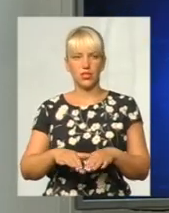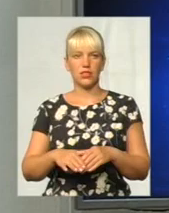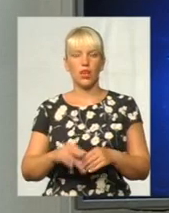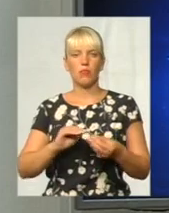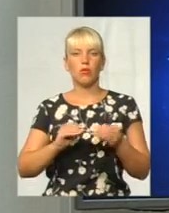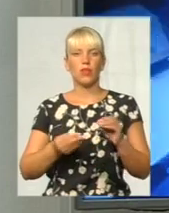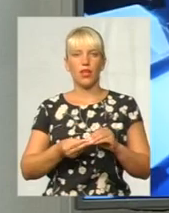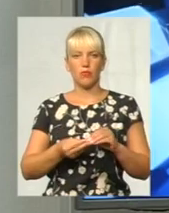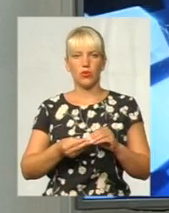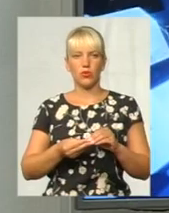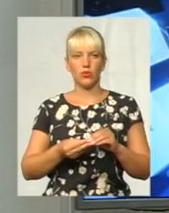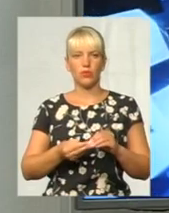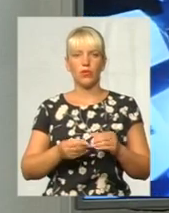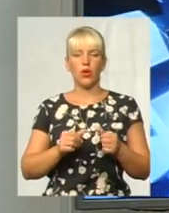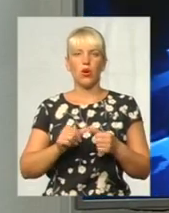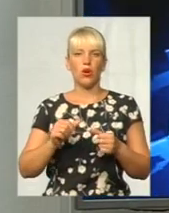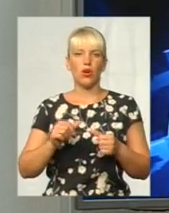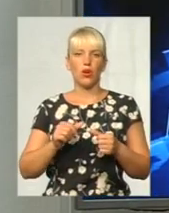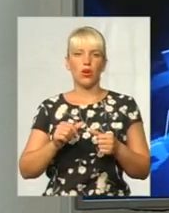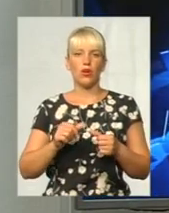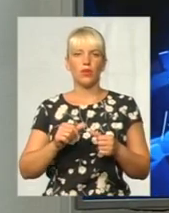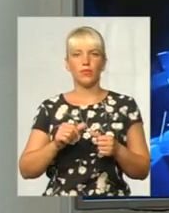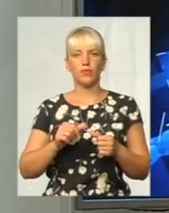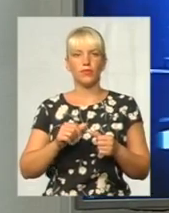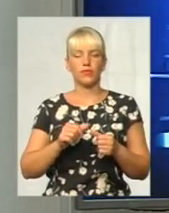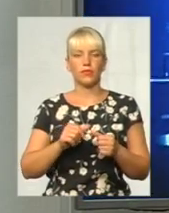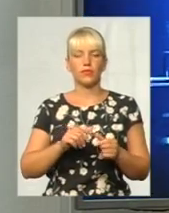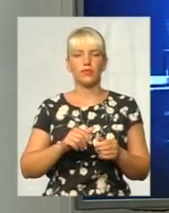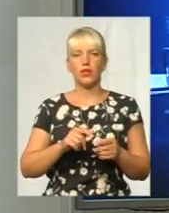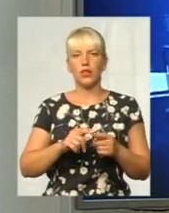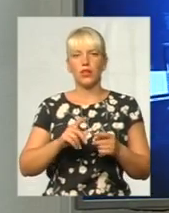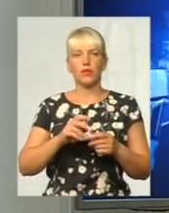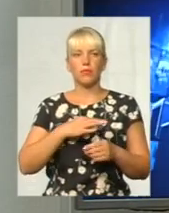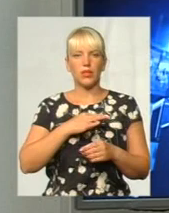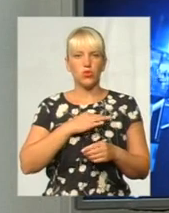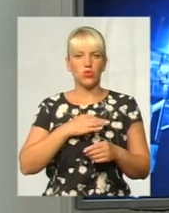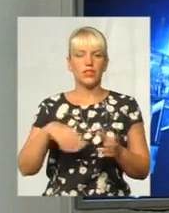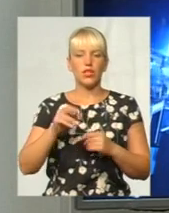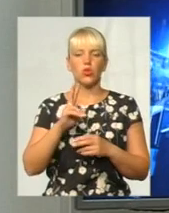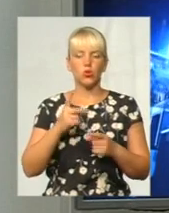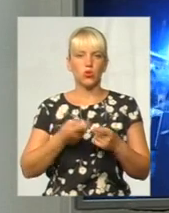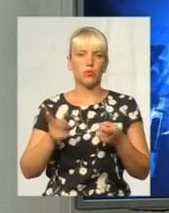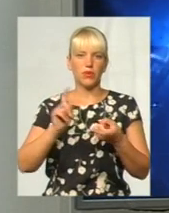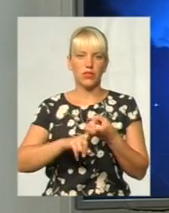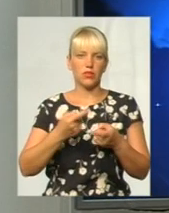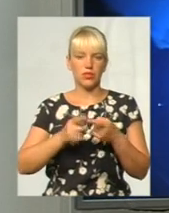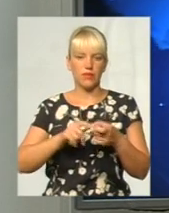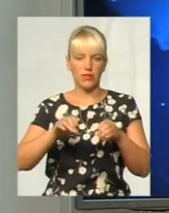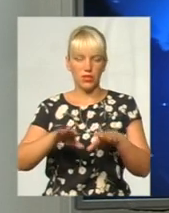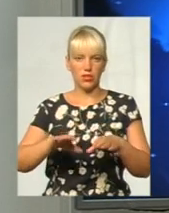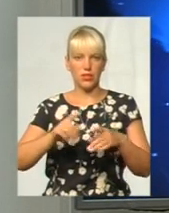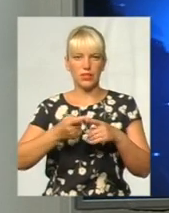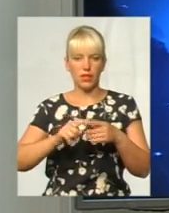проблеми людей не залишиться осторонь всіх. І ті, хто дотичні до вирішення цієї проблеми,